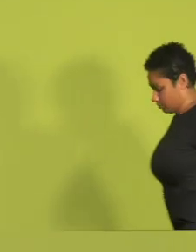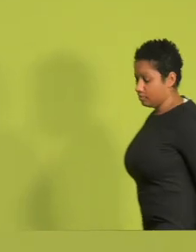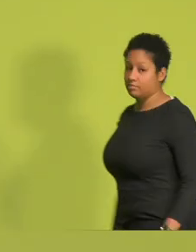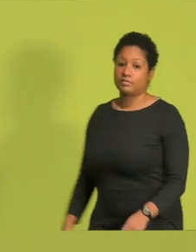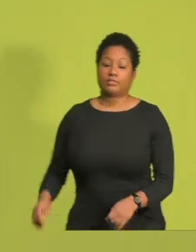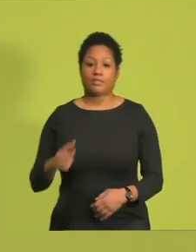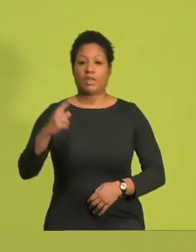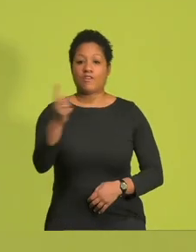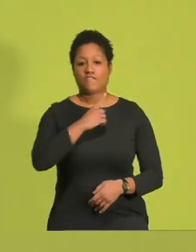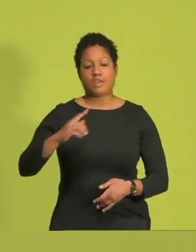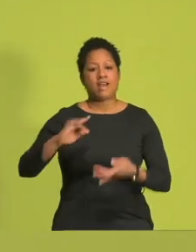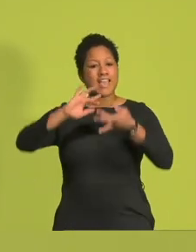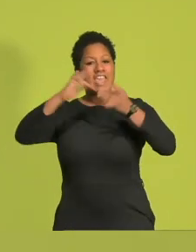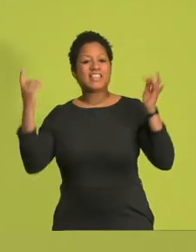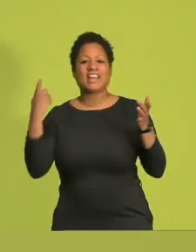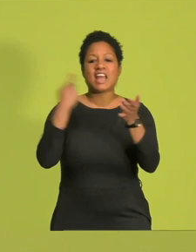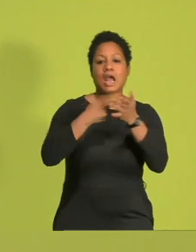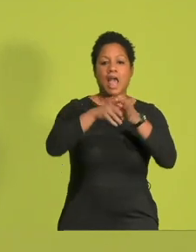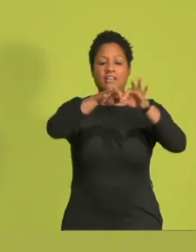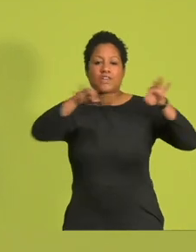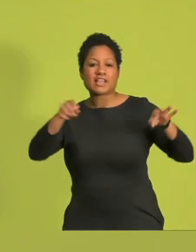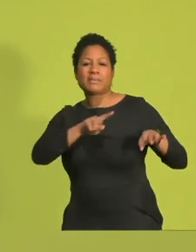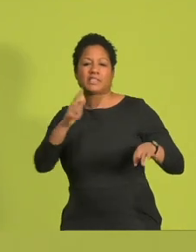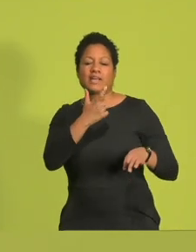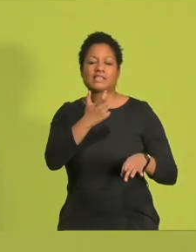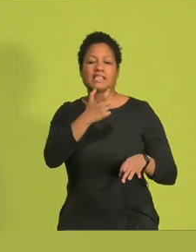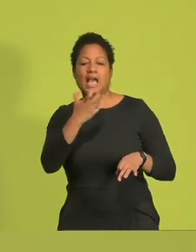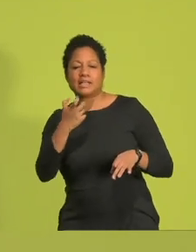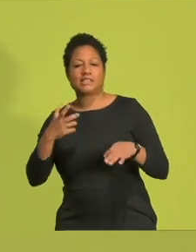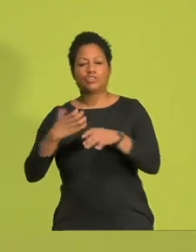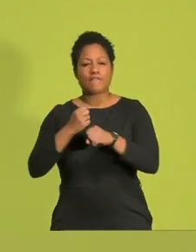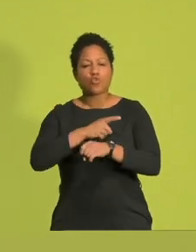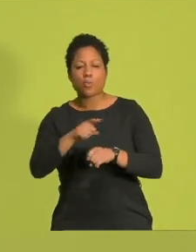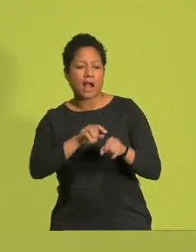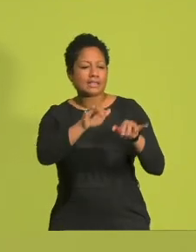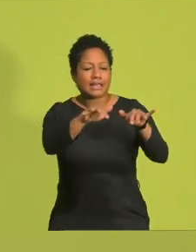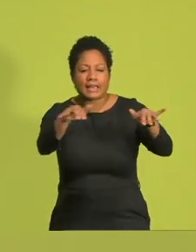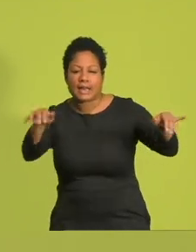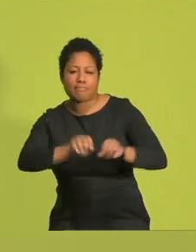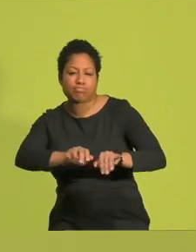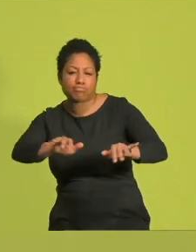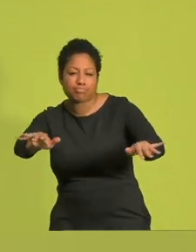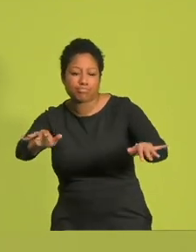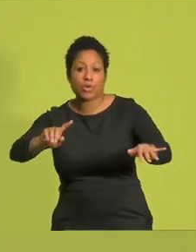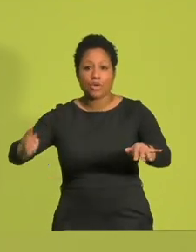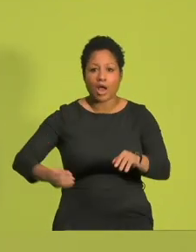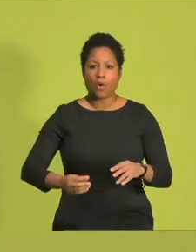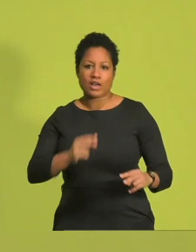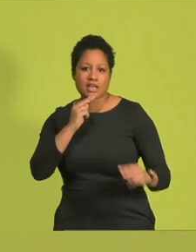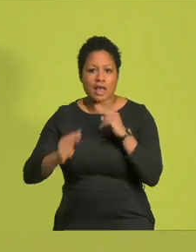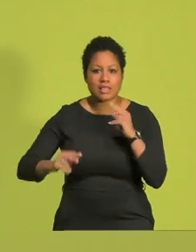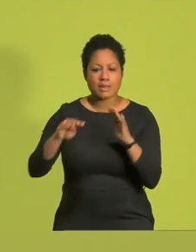2030. Und mit unserem ökologischen Kantinenprogramm bringen wir Genuss und